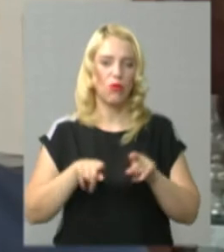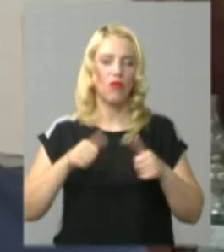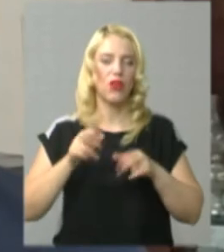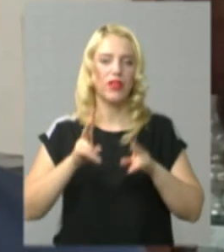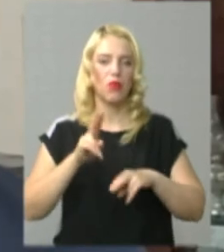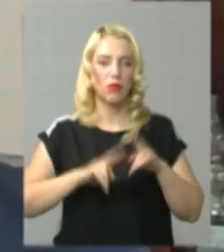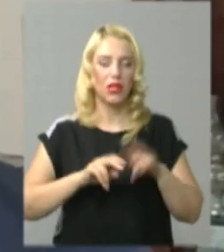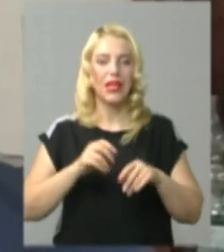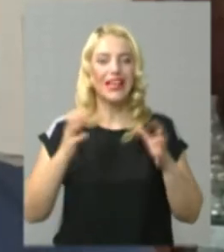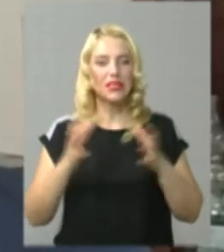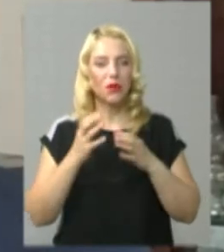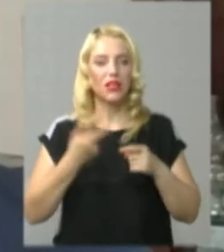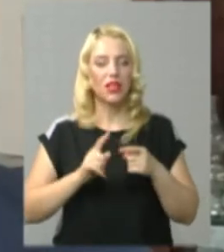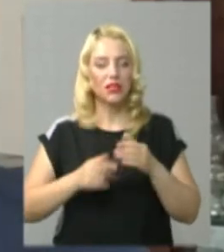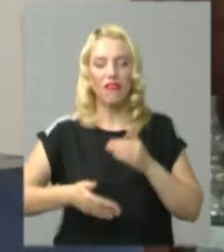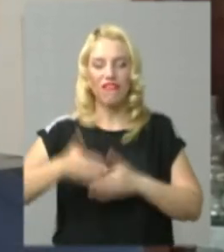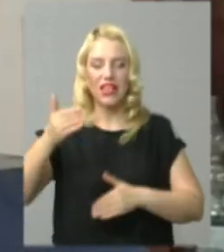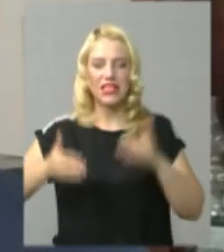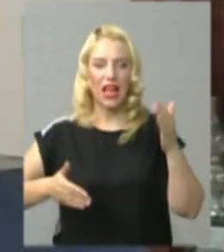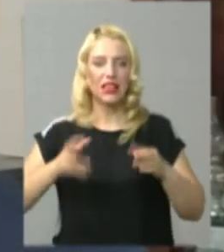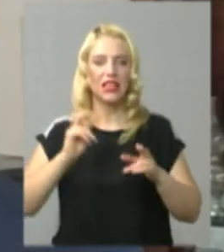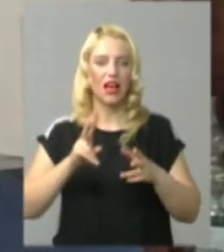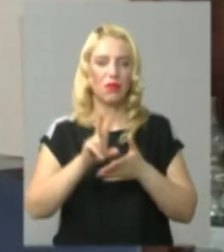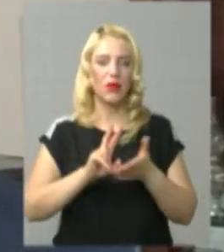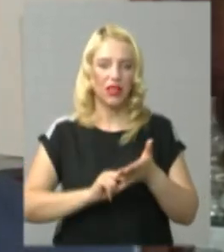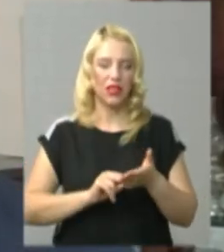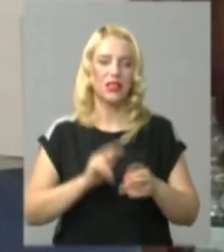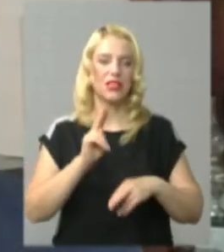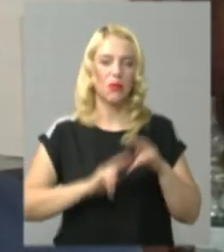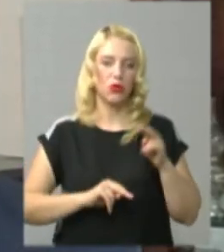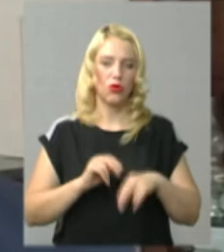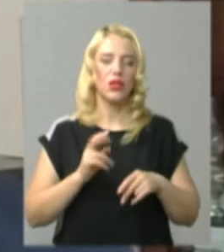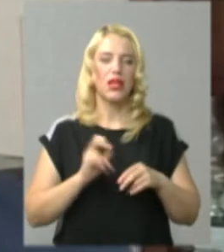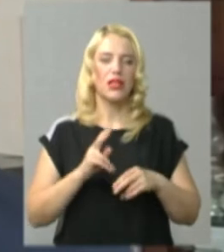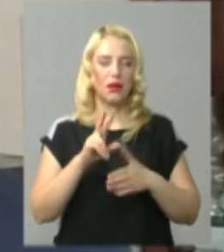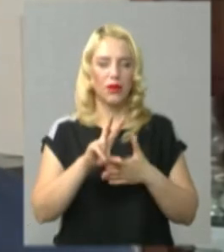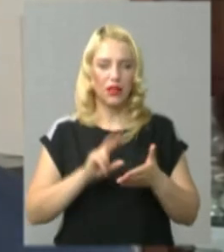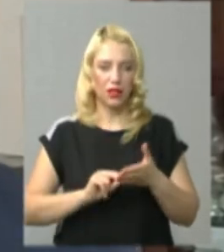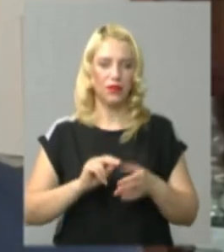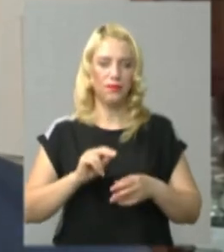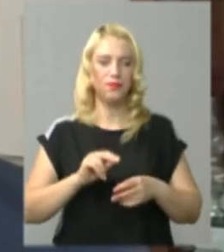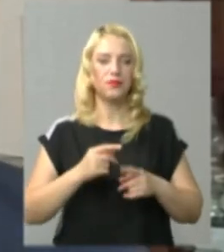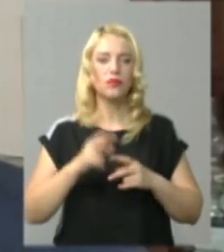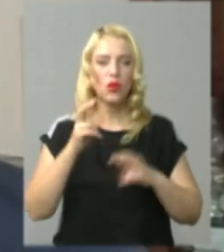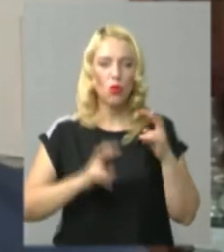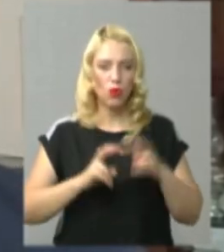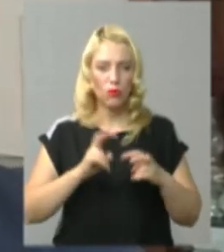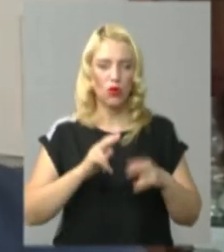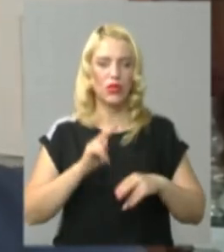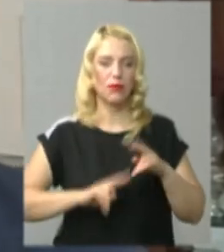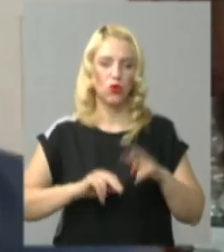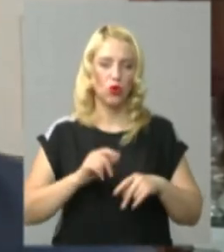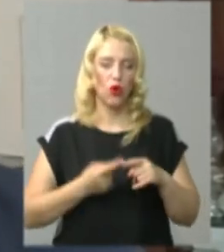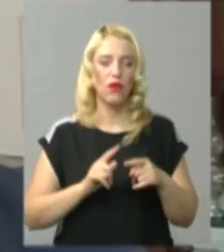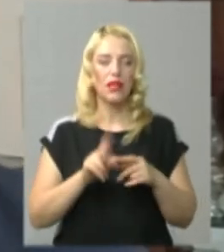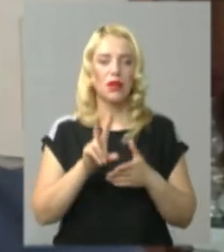Зберегти ті фасади, як приклад забудови цивляної, як приклад промислового будівництва, як приклад найвищої споруди на початок 20